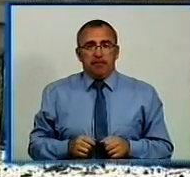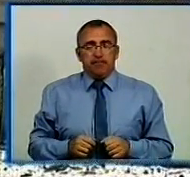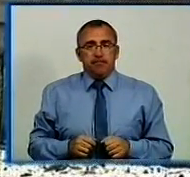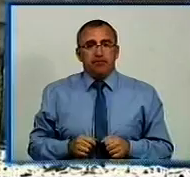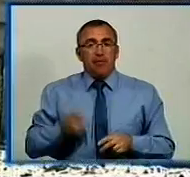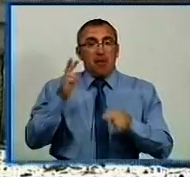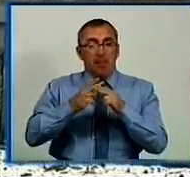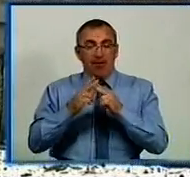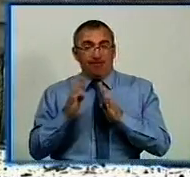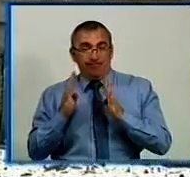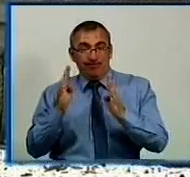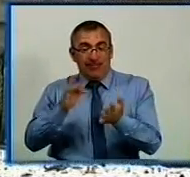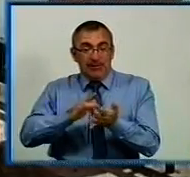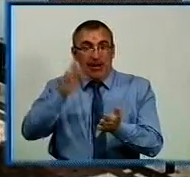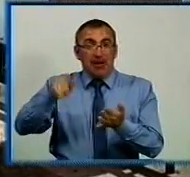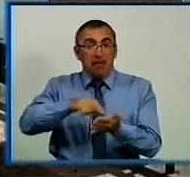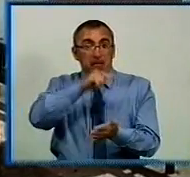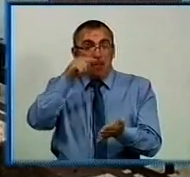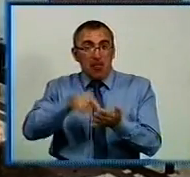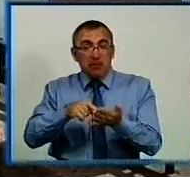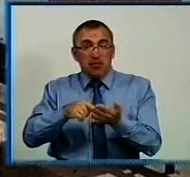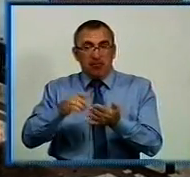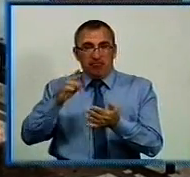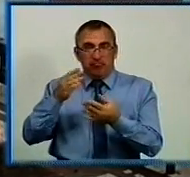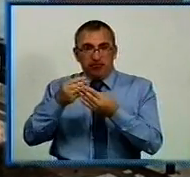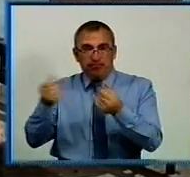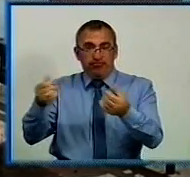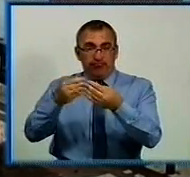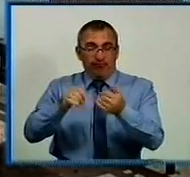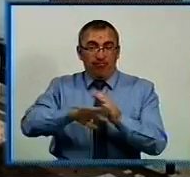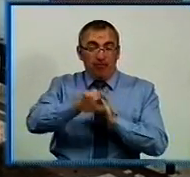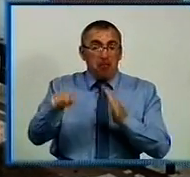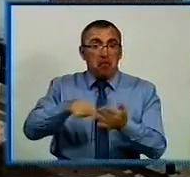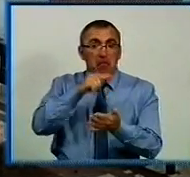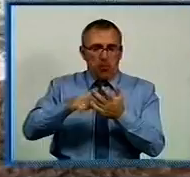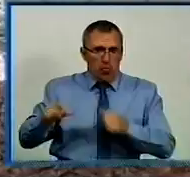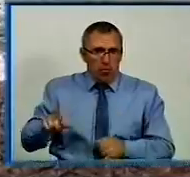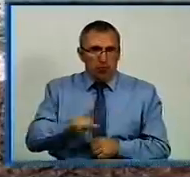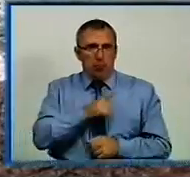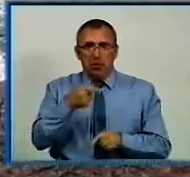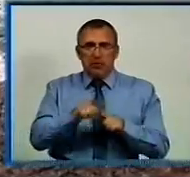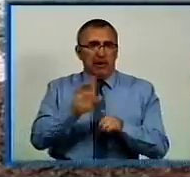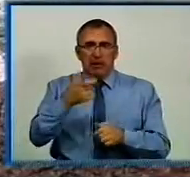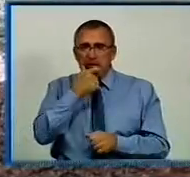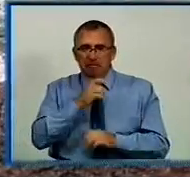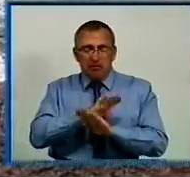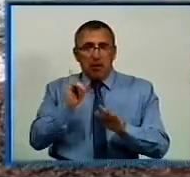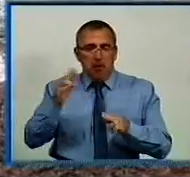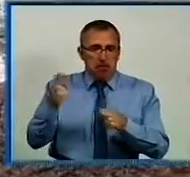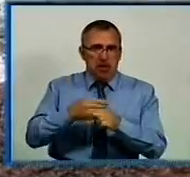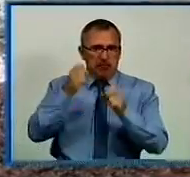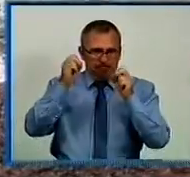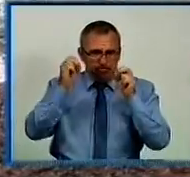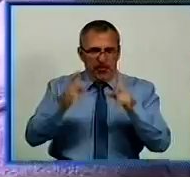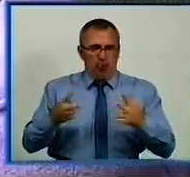Металева огорожа в самому центрі міста почала зникати ще три місяці тому. Містяни обурювались, мовляв, це неестатично та ще й небезпечно для